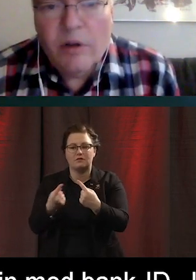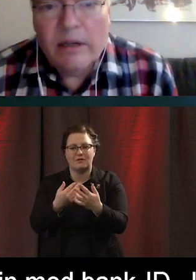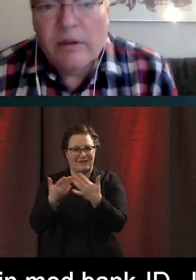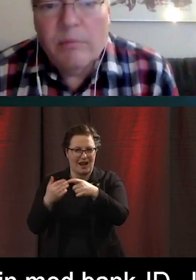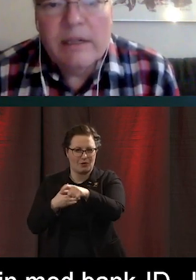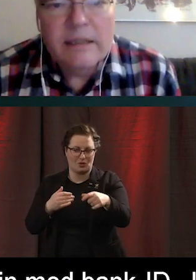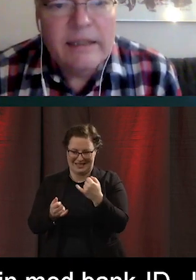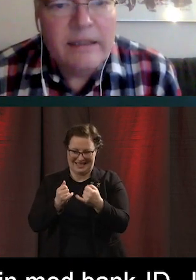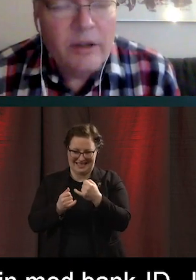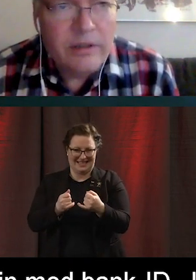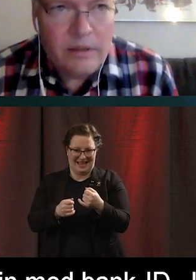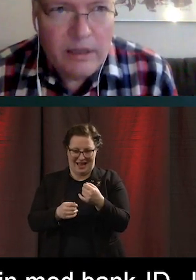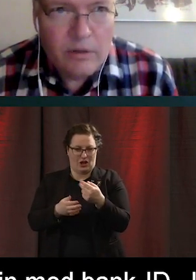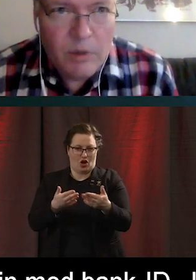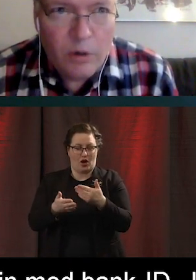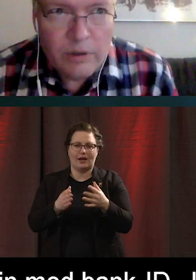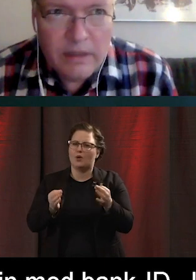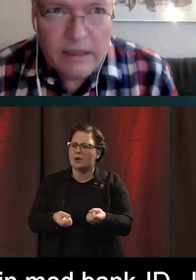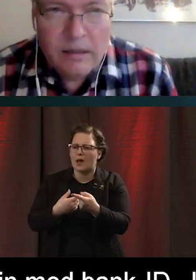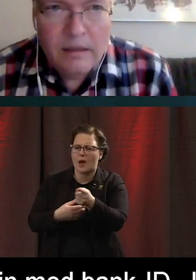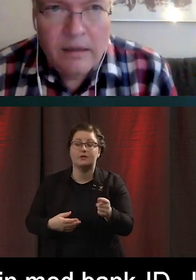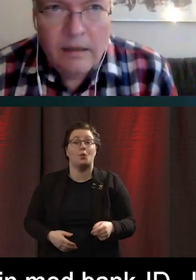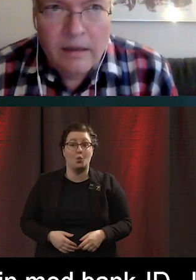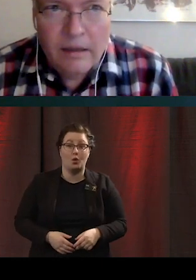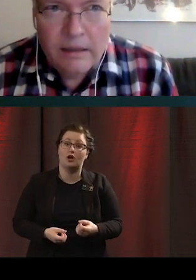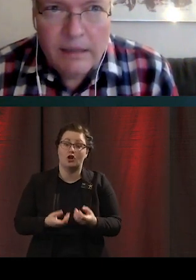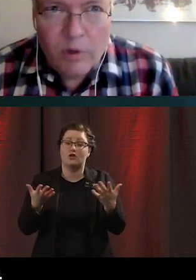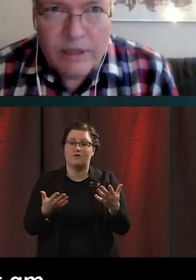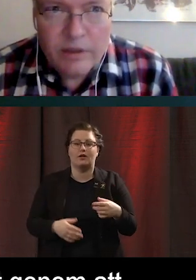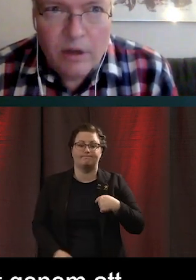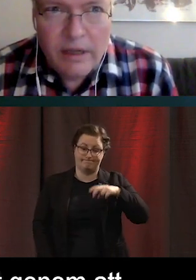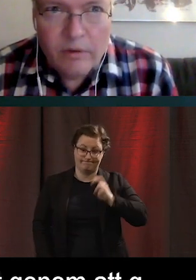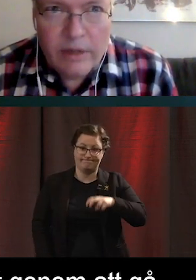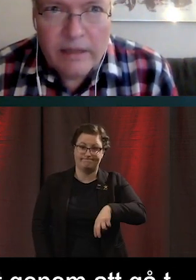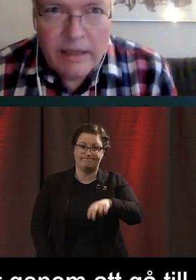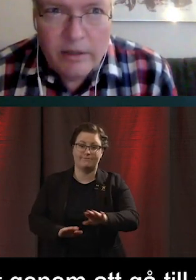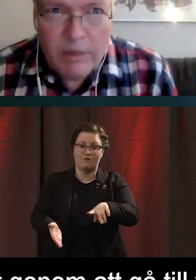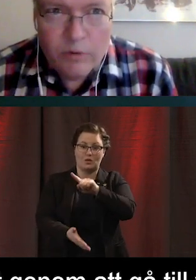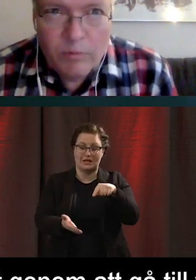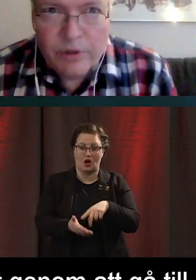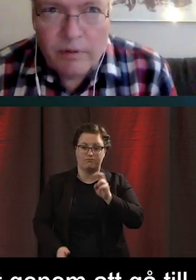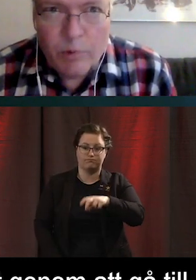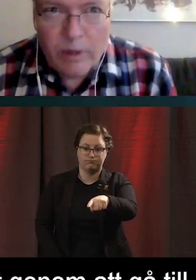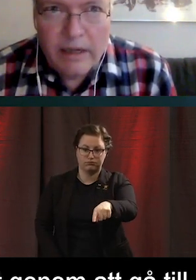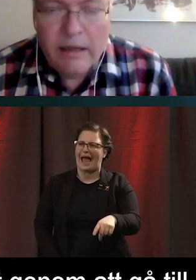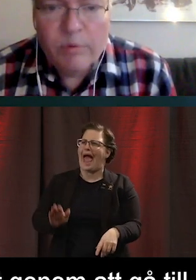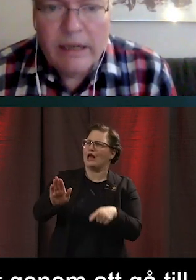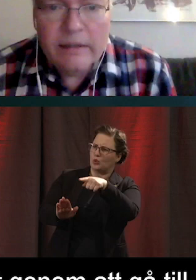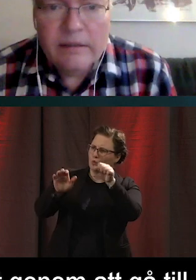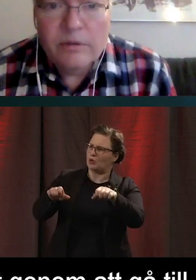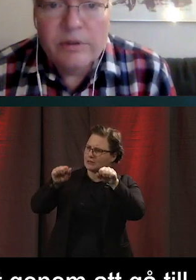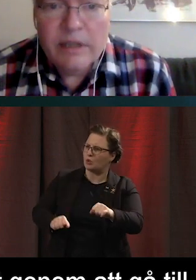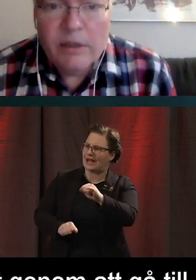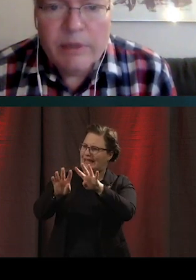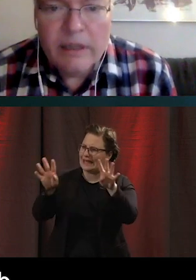senaste dagarna. De har helt enkelt löst det så att de har gått till vårdcentralen. där säger de att du måste boka det här på